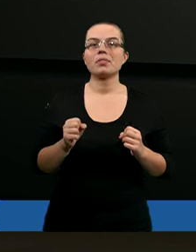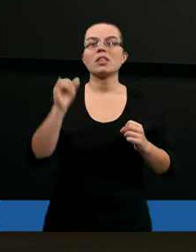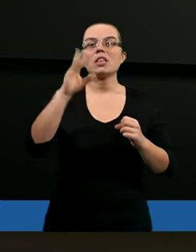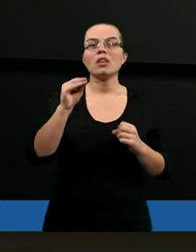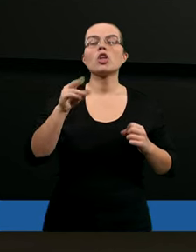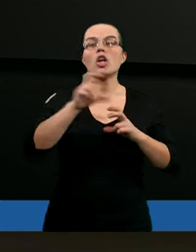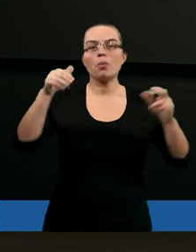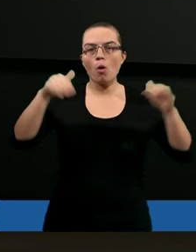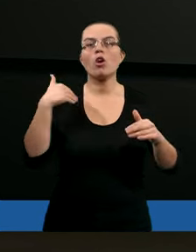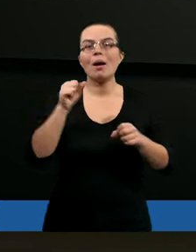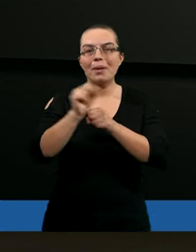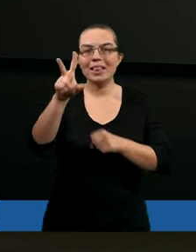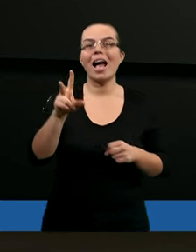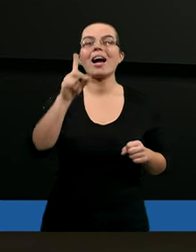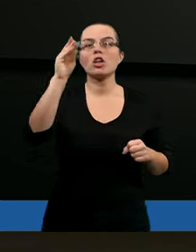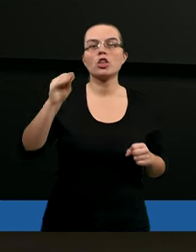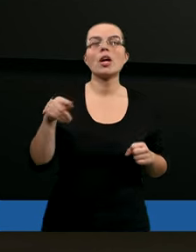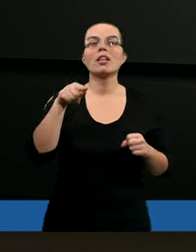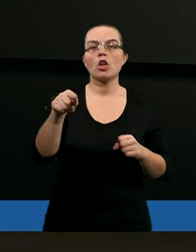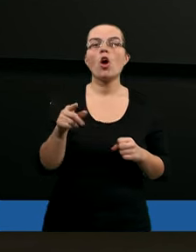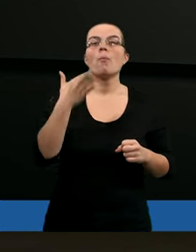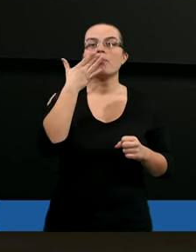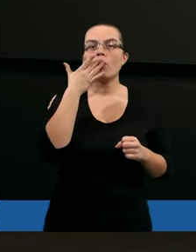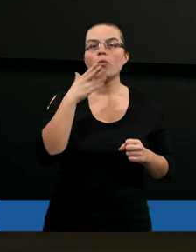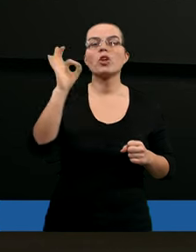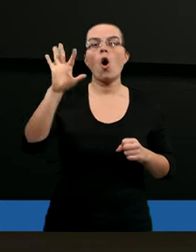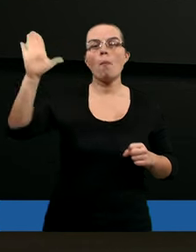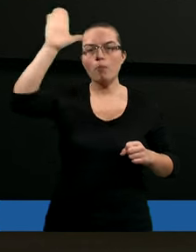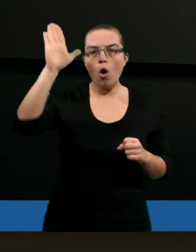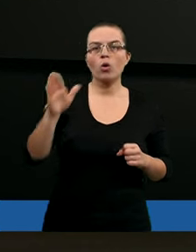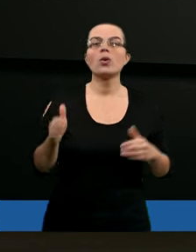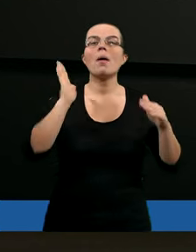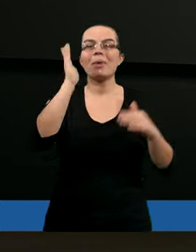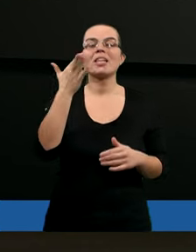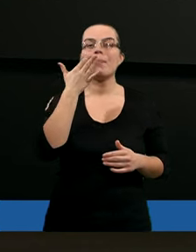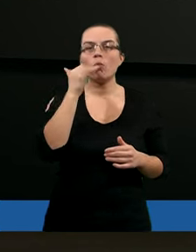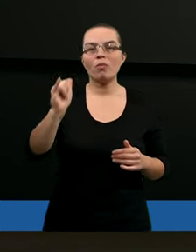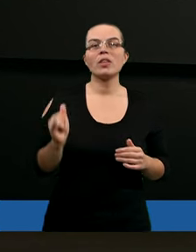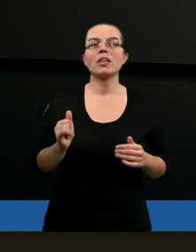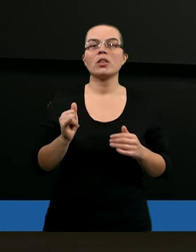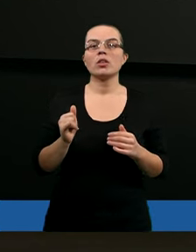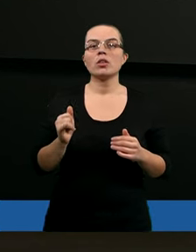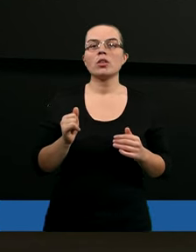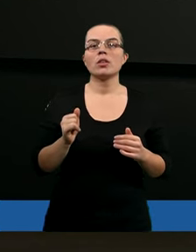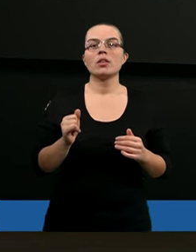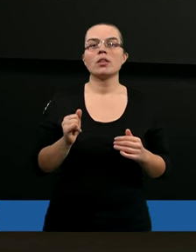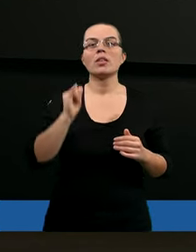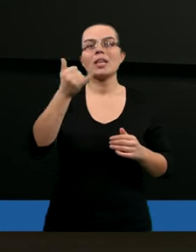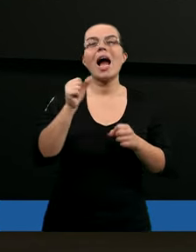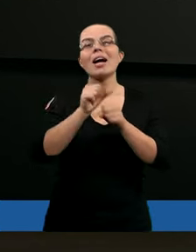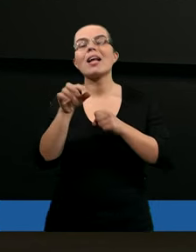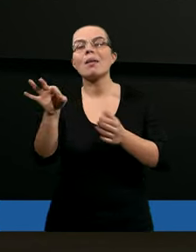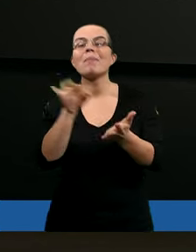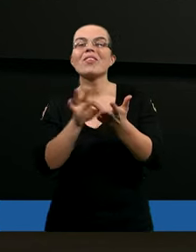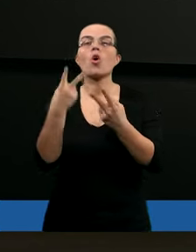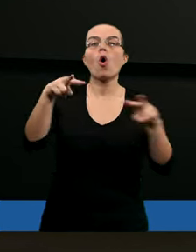Czy może być tak, że chcąc mówić jak najlepiej o Panu Bogu, będziemy mówili ludziom jakiegoś pewnego